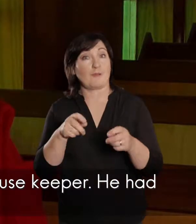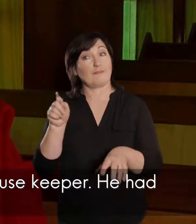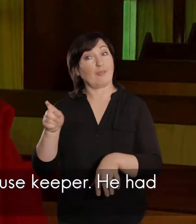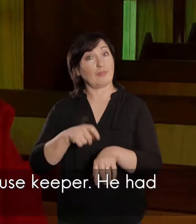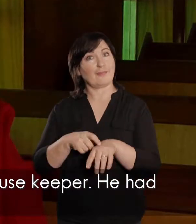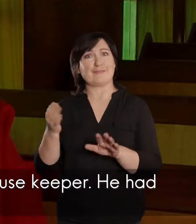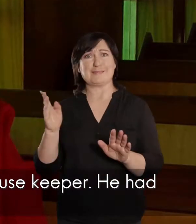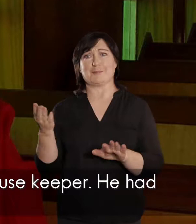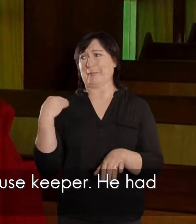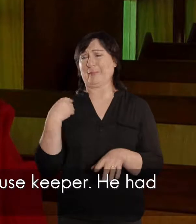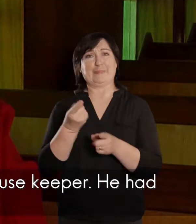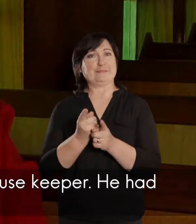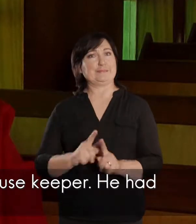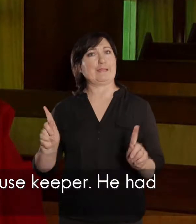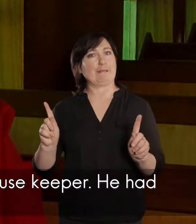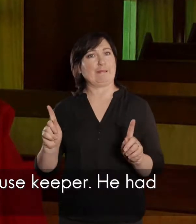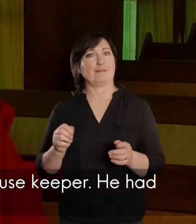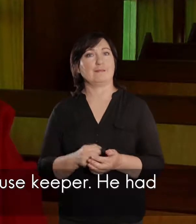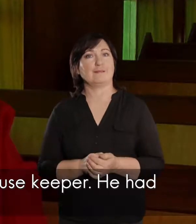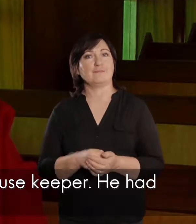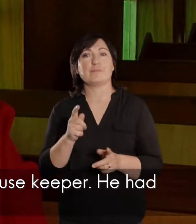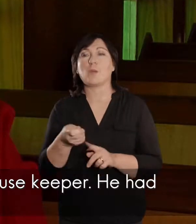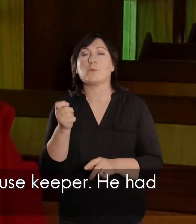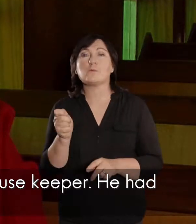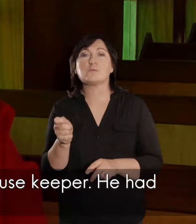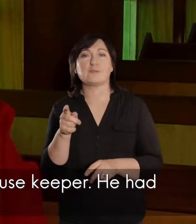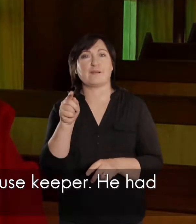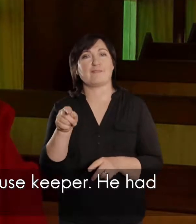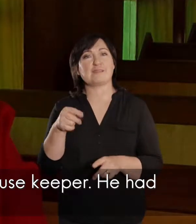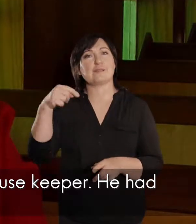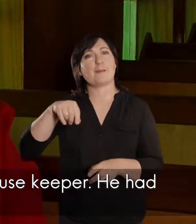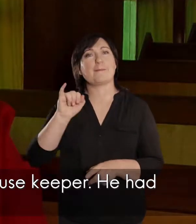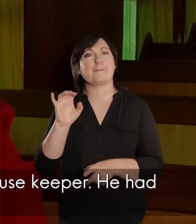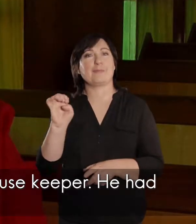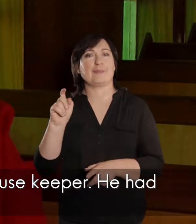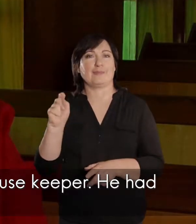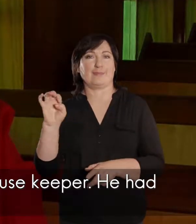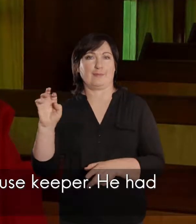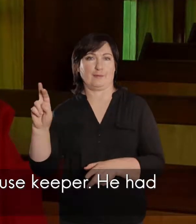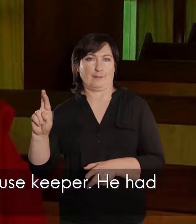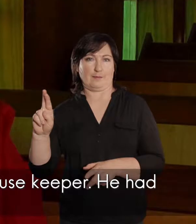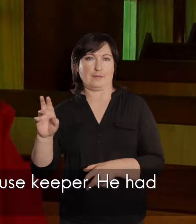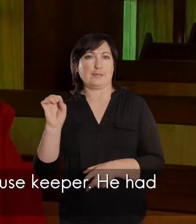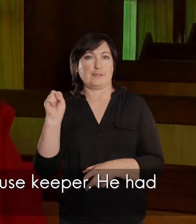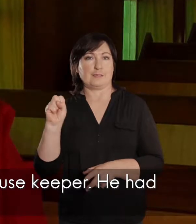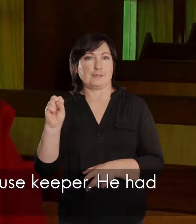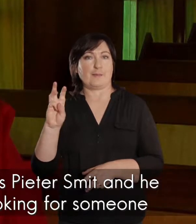dat ek bij Pet beginne werk het, as huishoudstig, toe is hij so pas gesky,